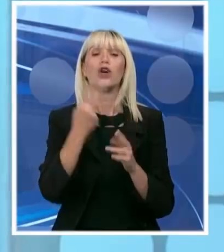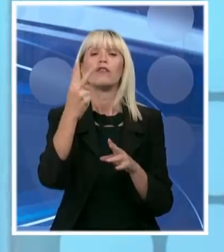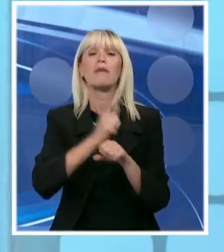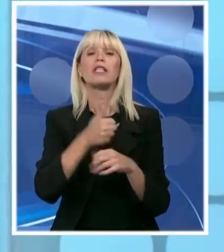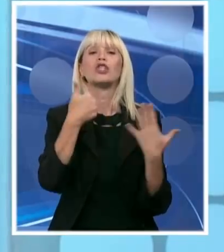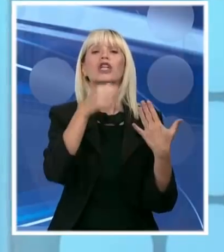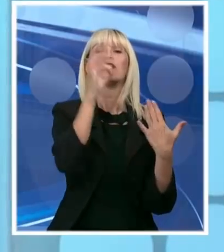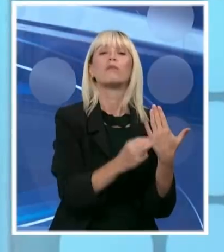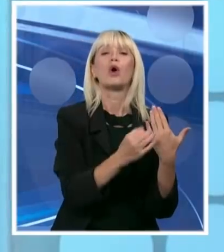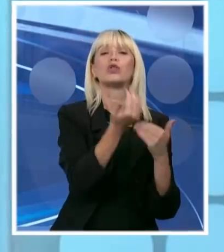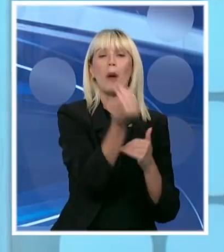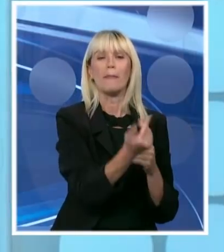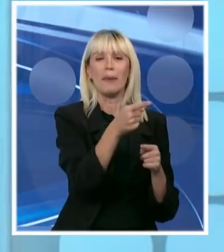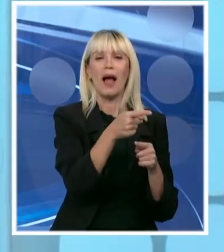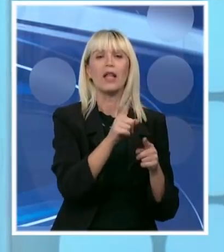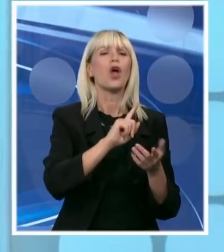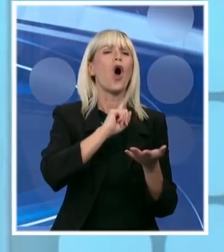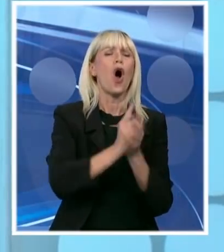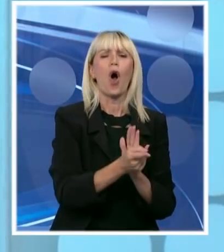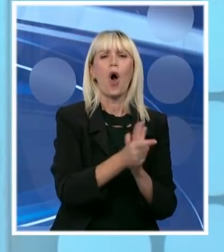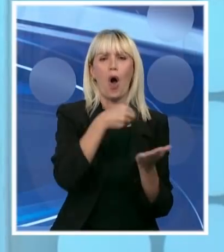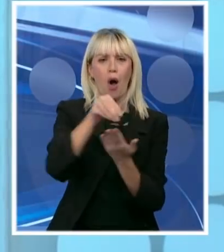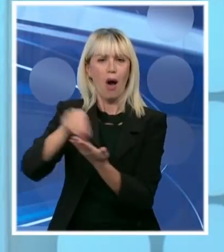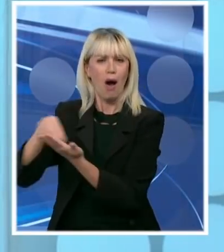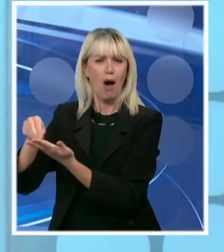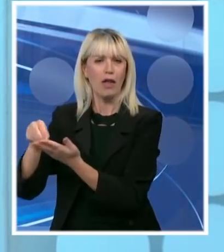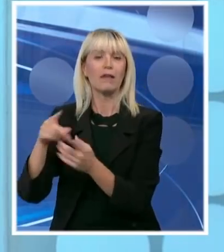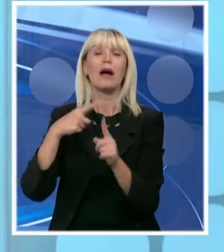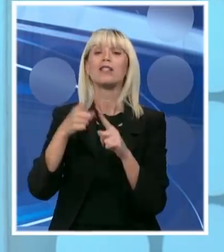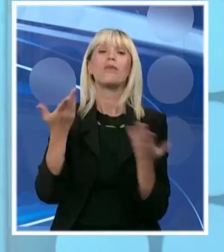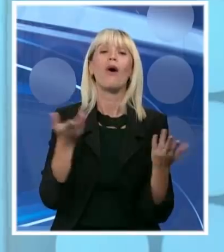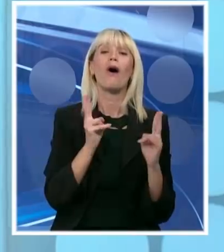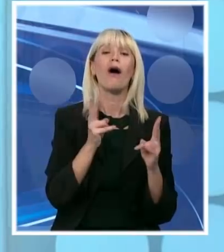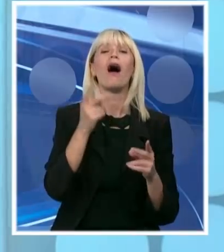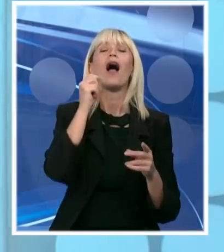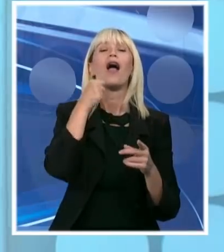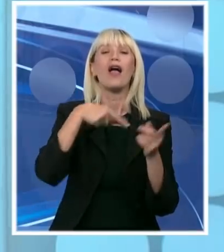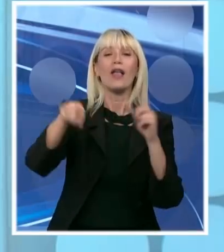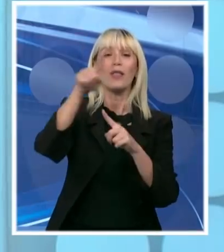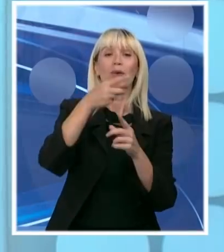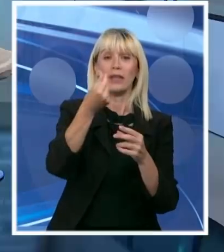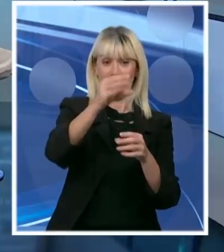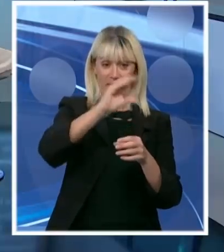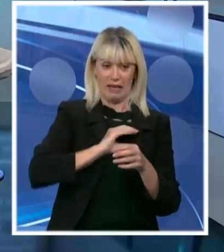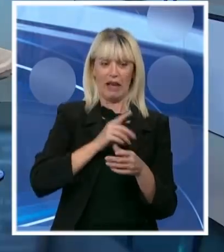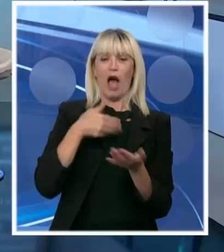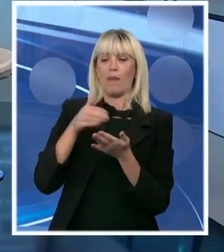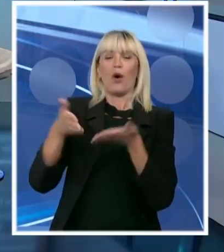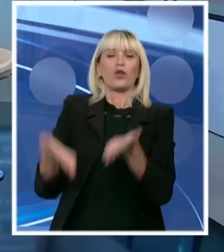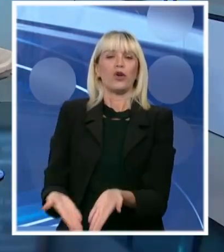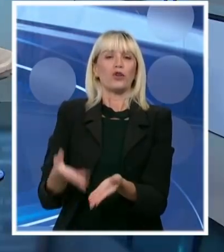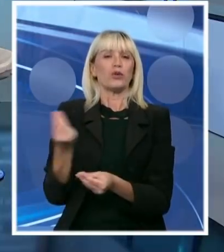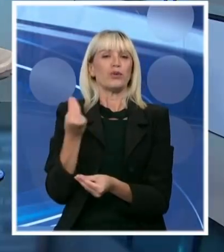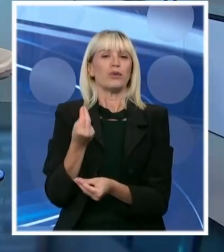I to hoćemo odmah da upumpamo te pare. Da bi ljudi trošili više i da bi ljudi vidjeli da država može. I da država